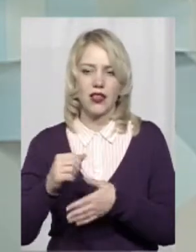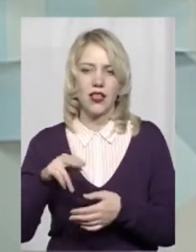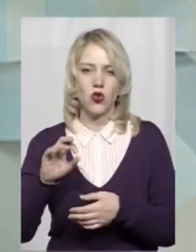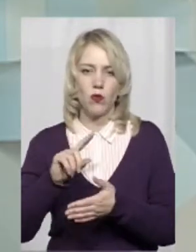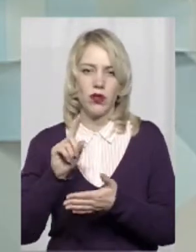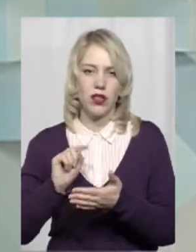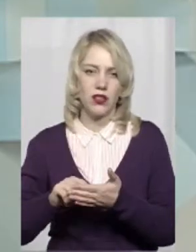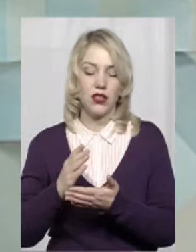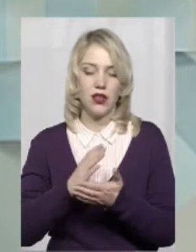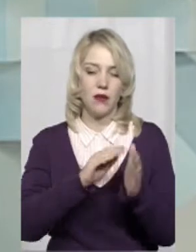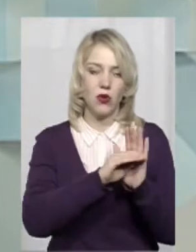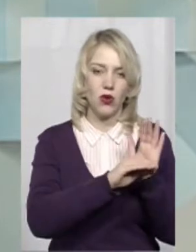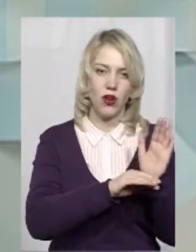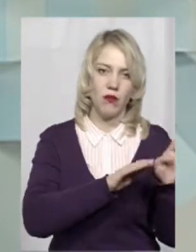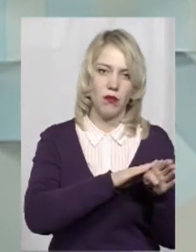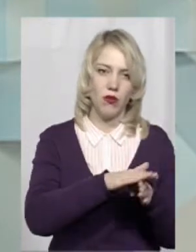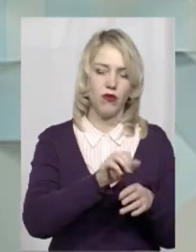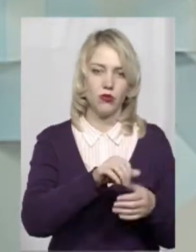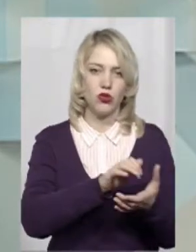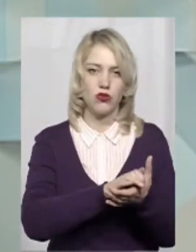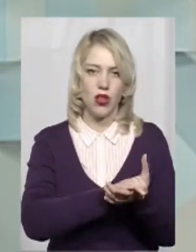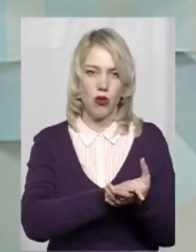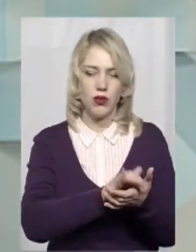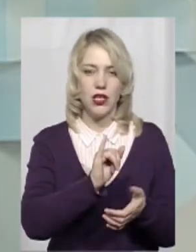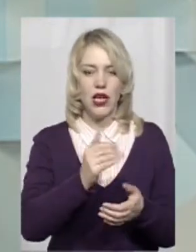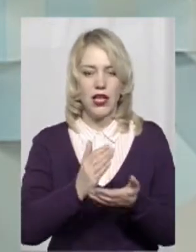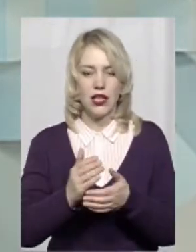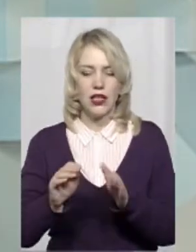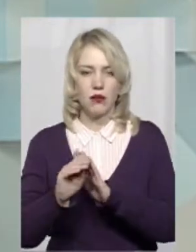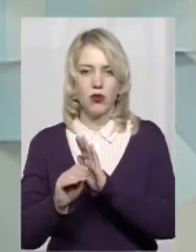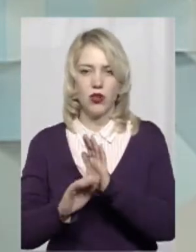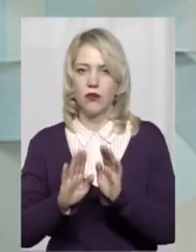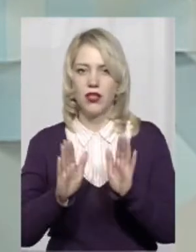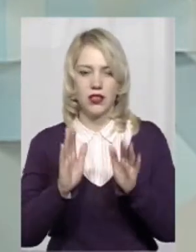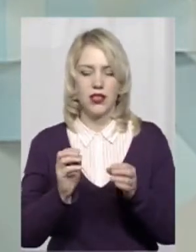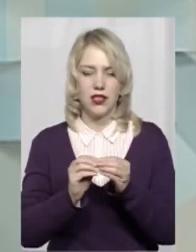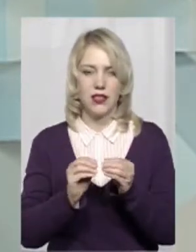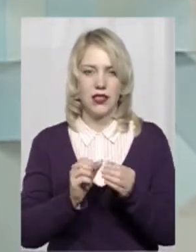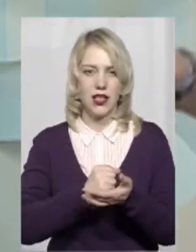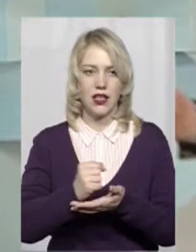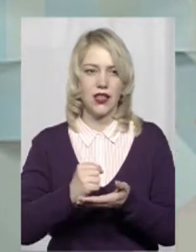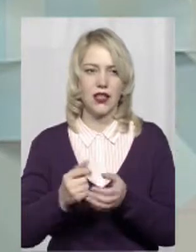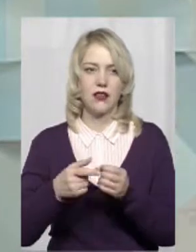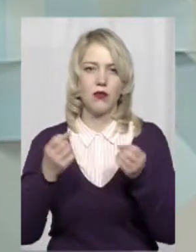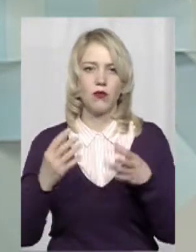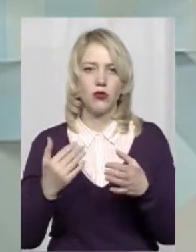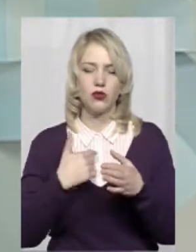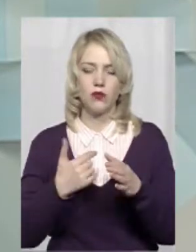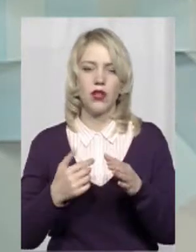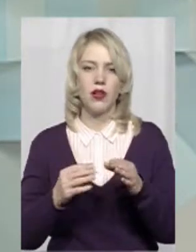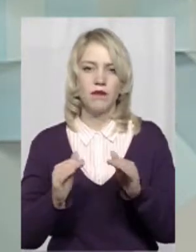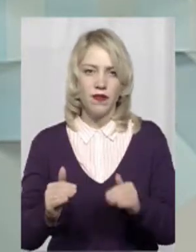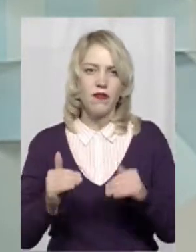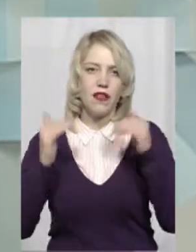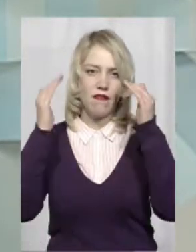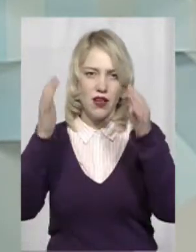програми, є повні програми кандидатів, можна ознайомитись. І є програми не тільки цих 10 кандидатів, просто ми їх винесли наверх